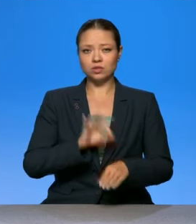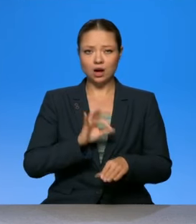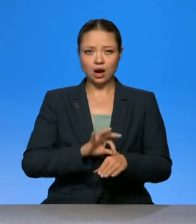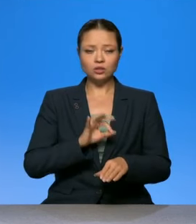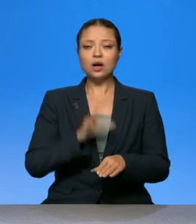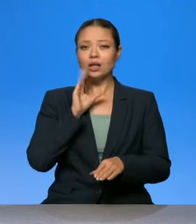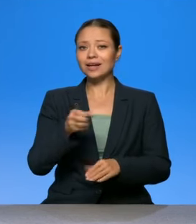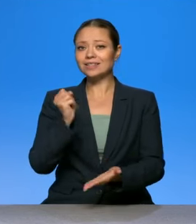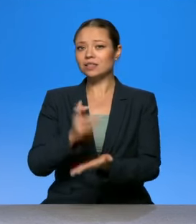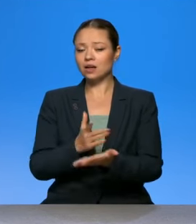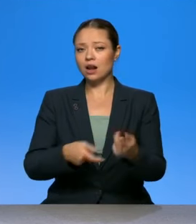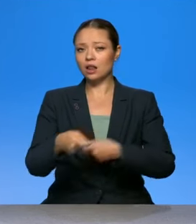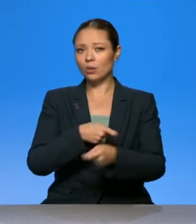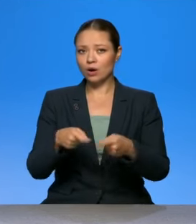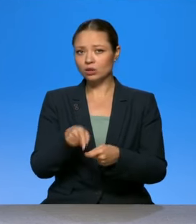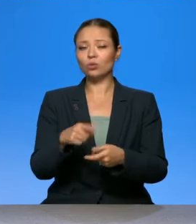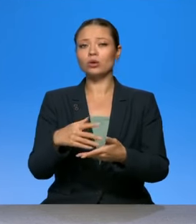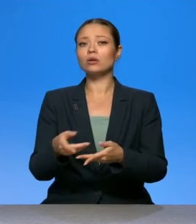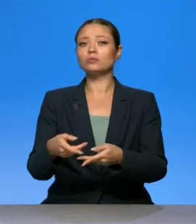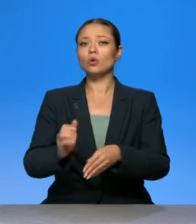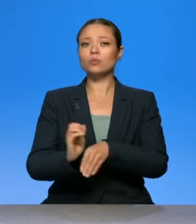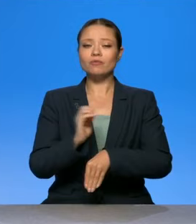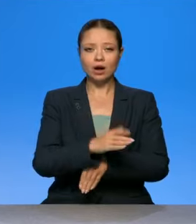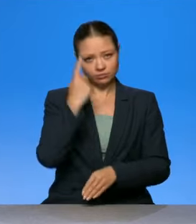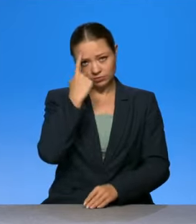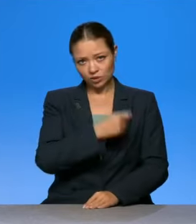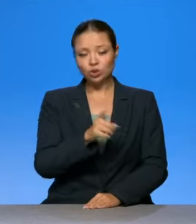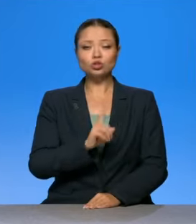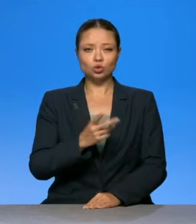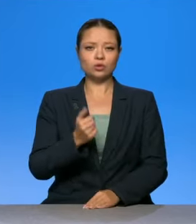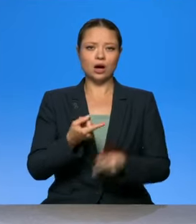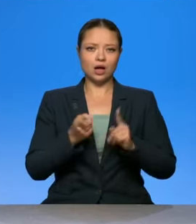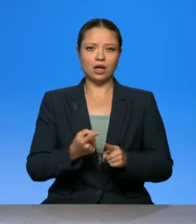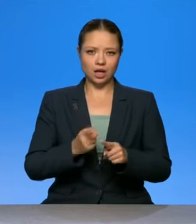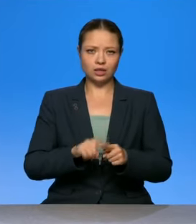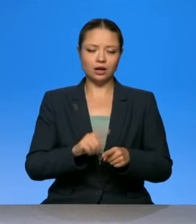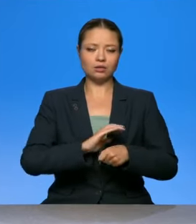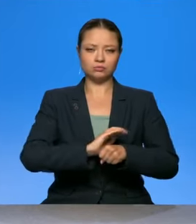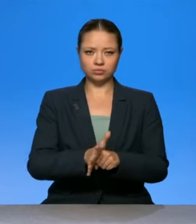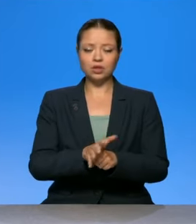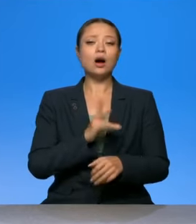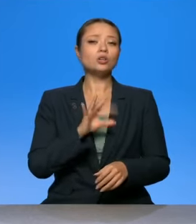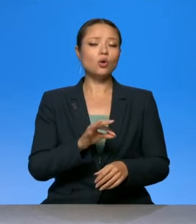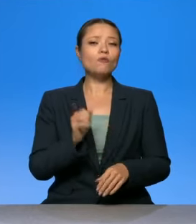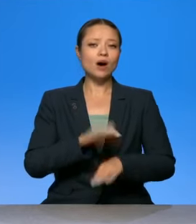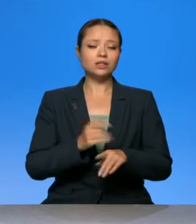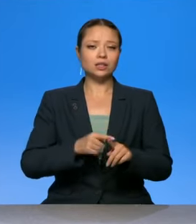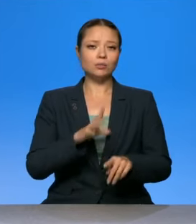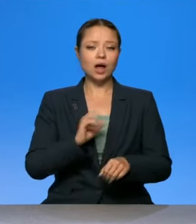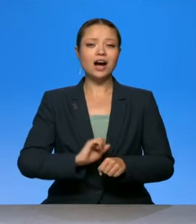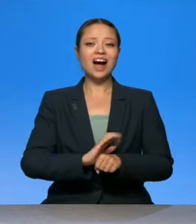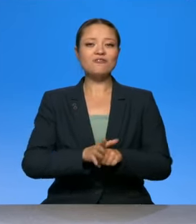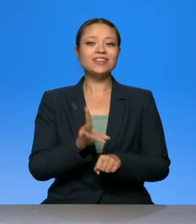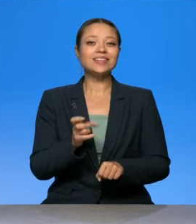лаборатории, что есть ковид-19. Фактически у человека это была ковидная пневмония, которая тяжелая течения с